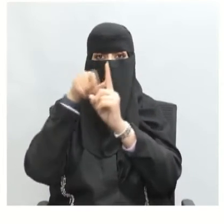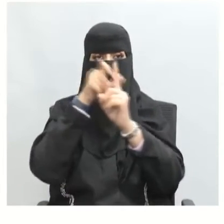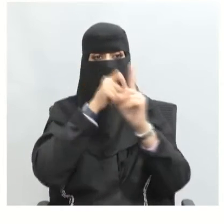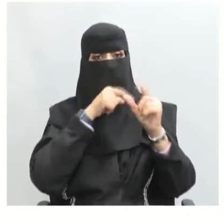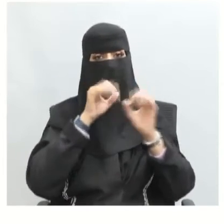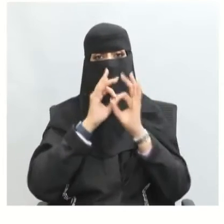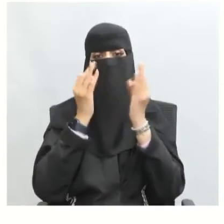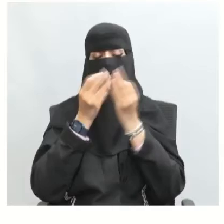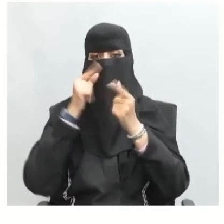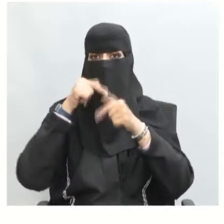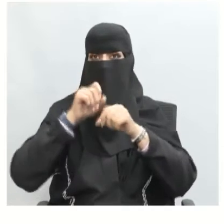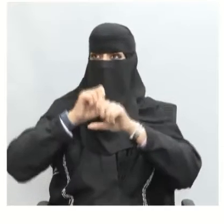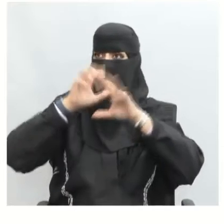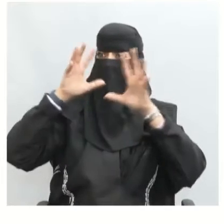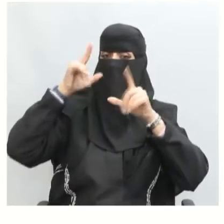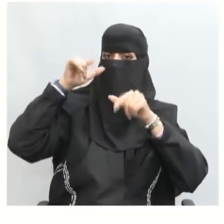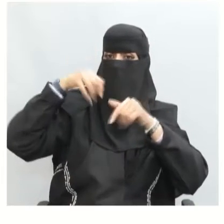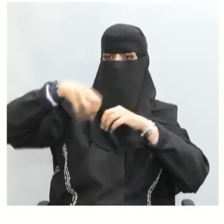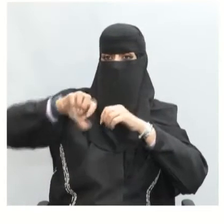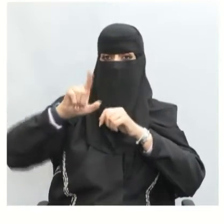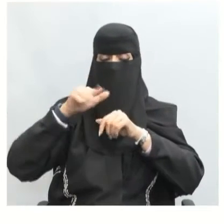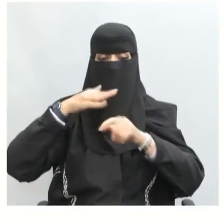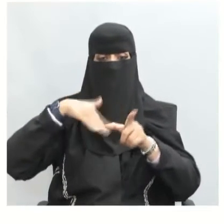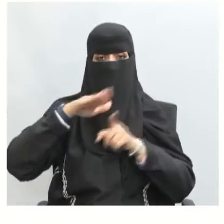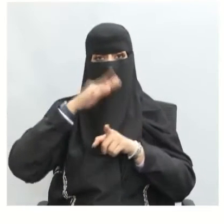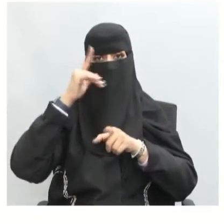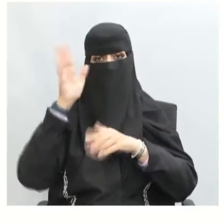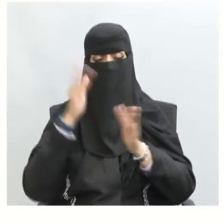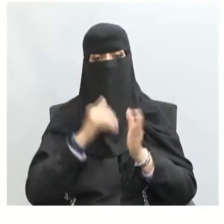سيظهر لنا الجانب المشرق للوطن